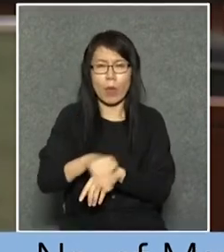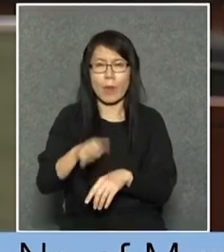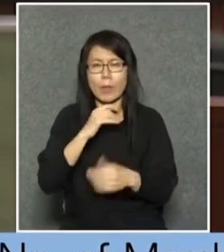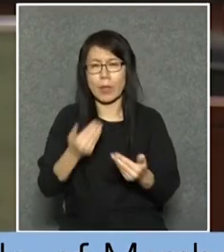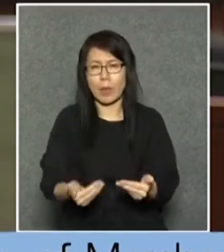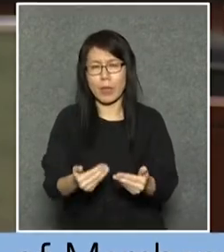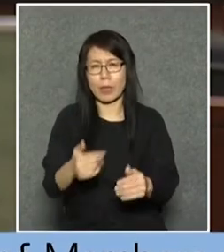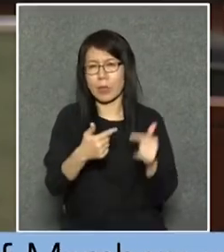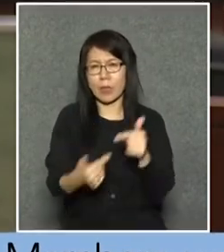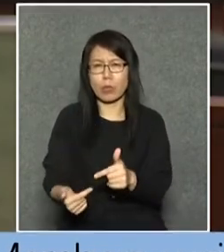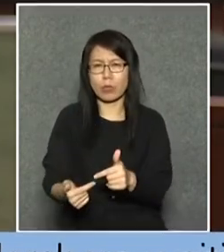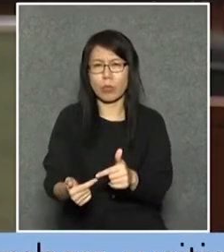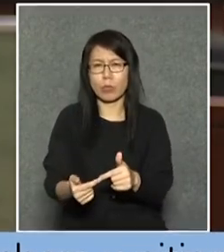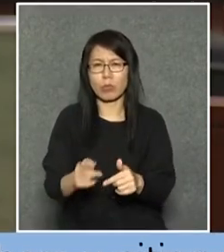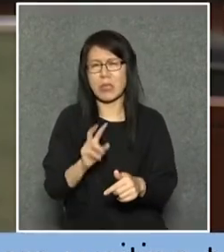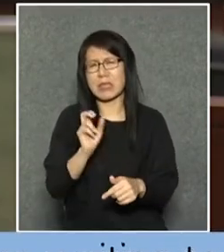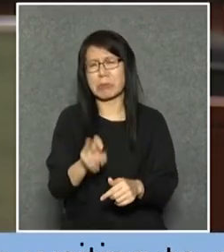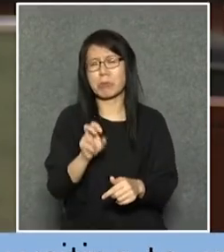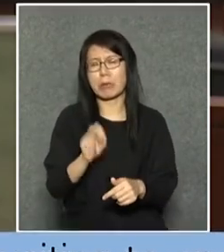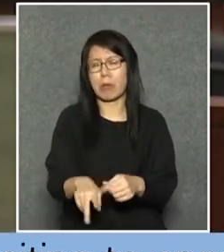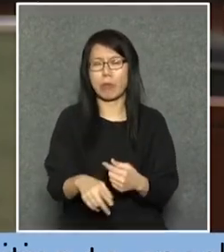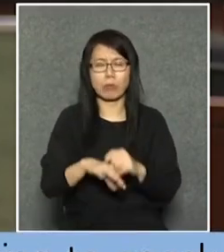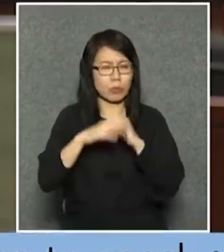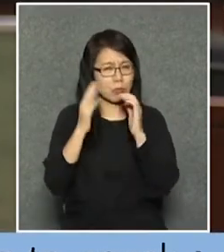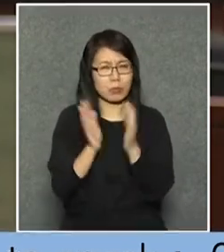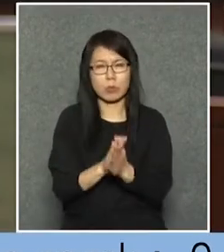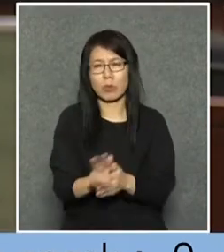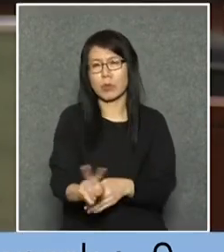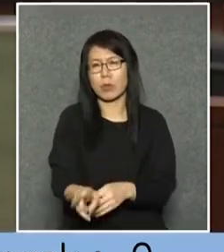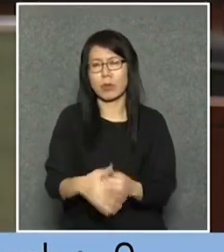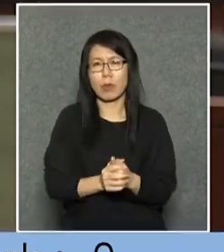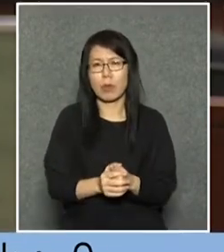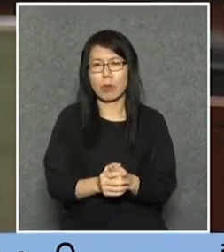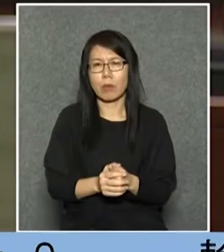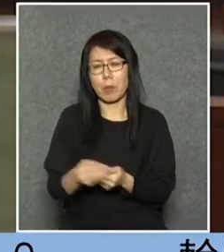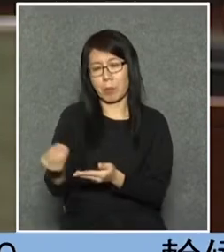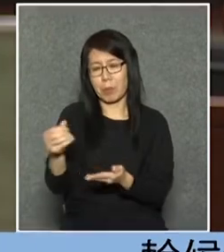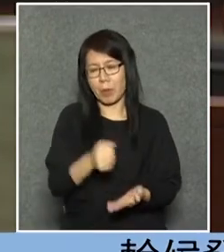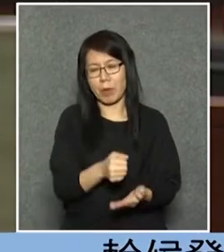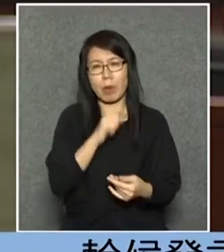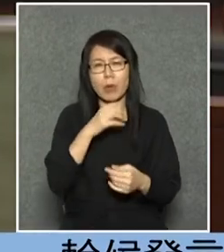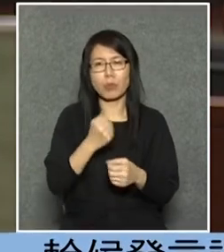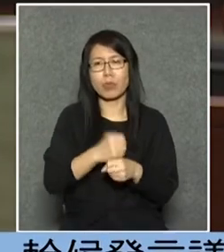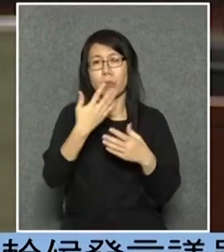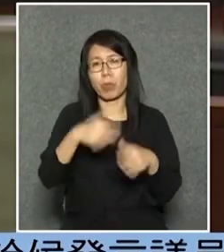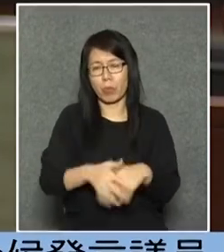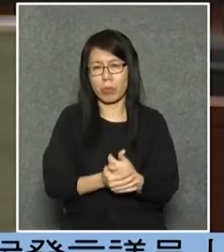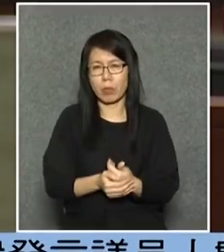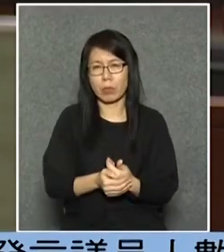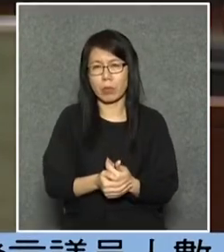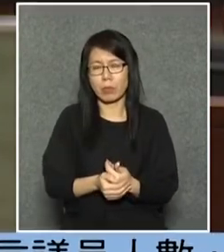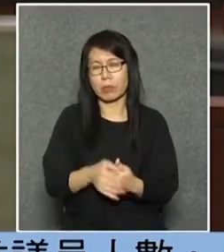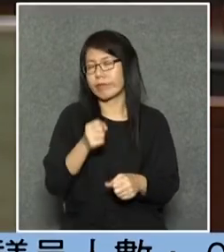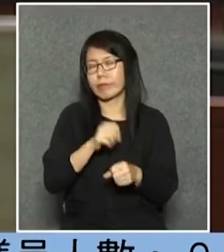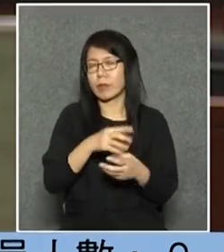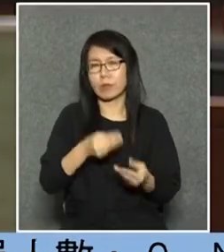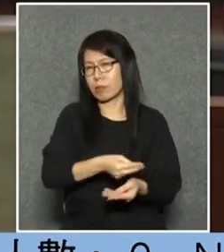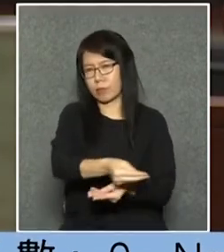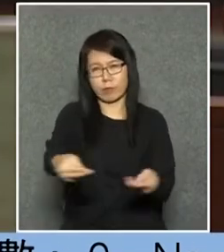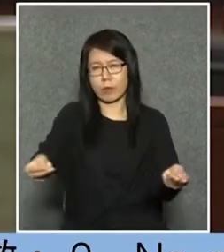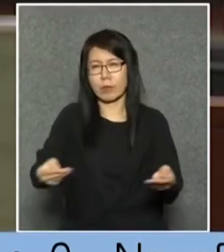繼續普殘手決就是說哦你拿到來了反正整定隔夜燒賣一蒸熟去吧大家吃吧